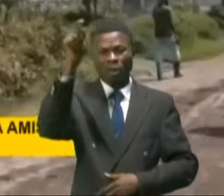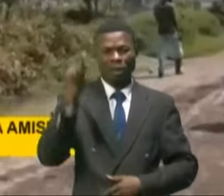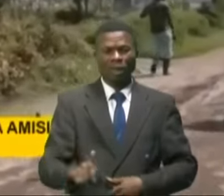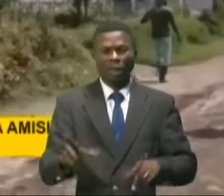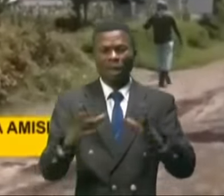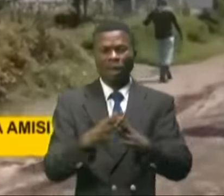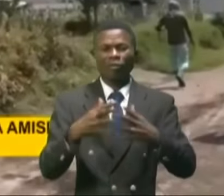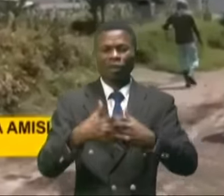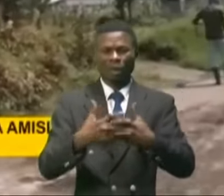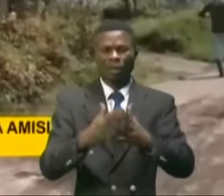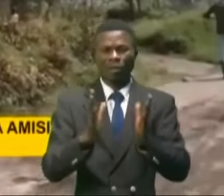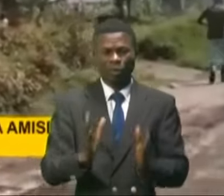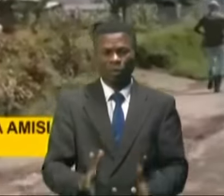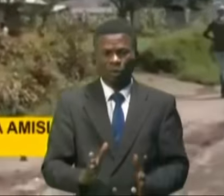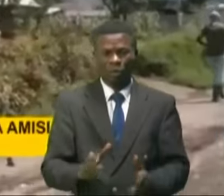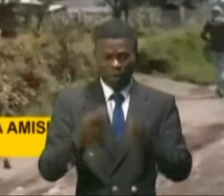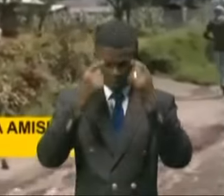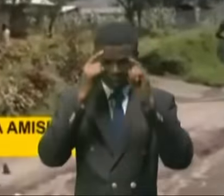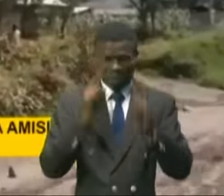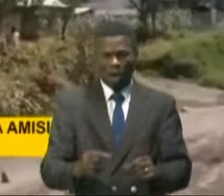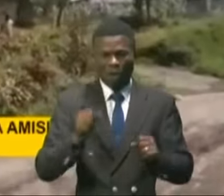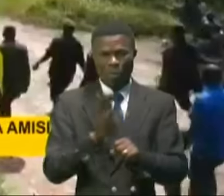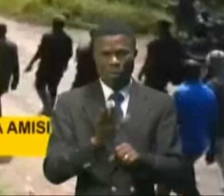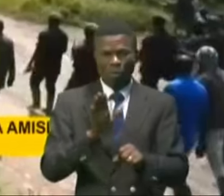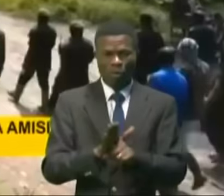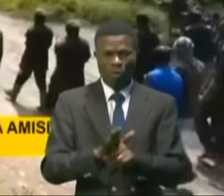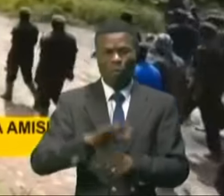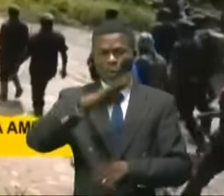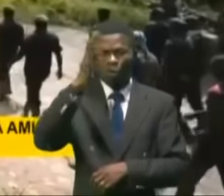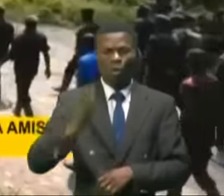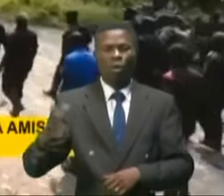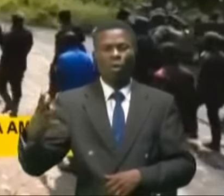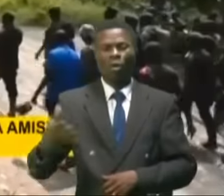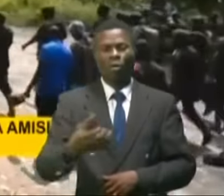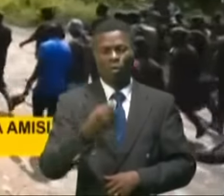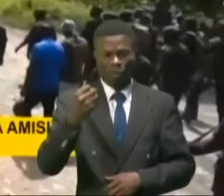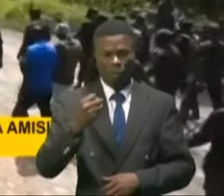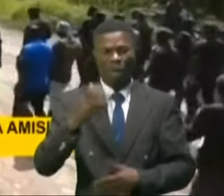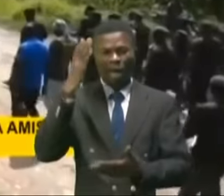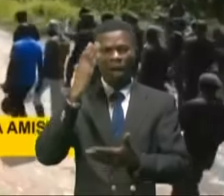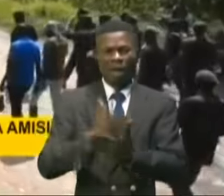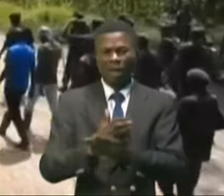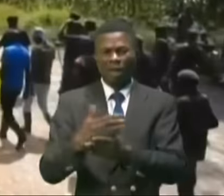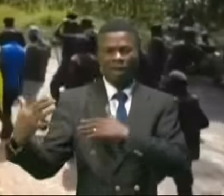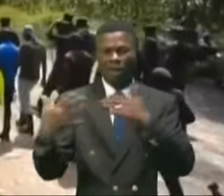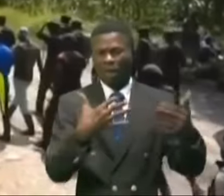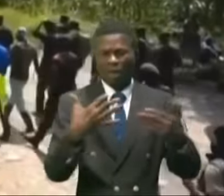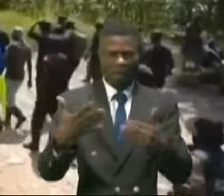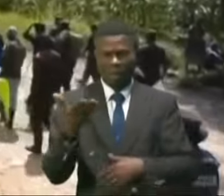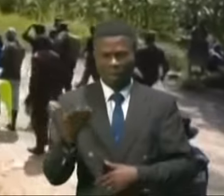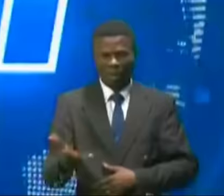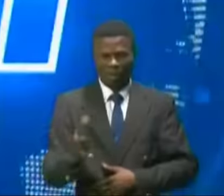partenaires tiennent encore plusieurs collines, altes à la guerre psychologique.